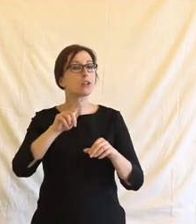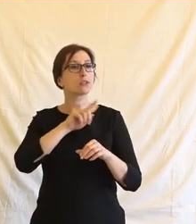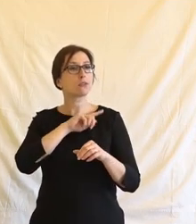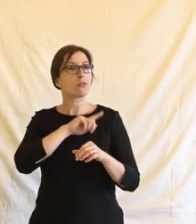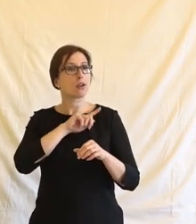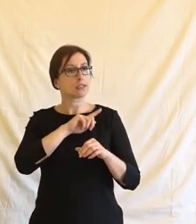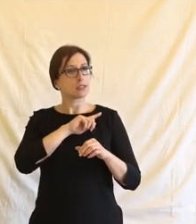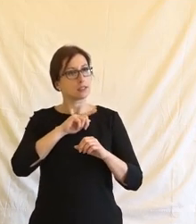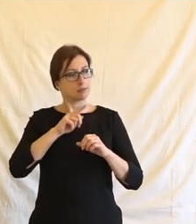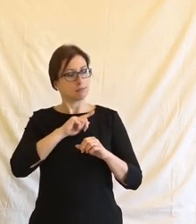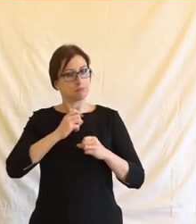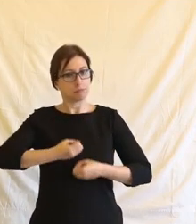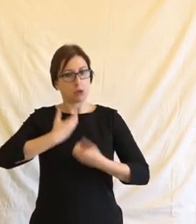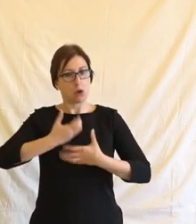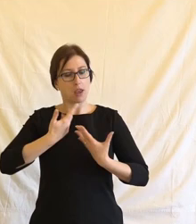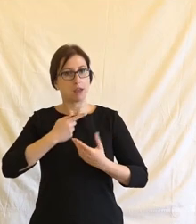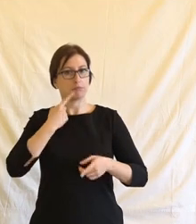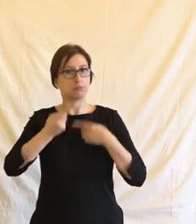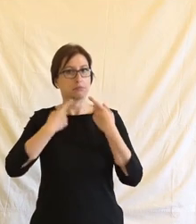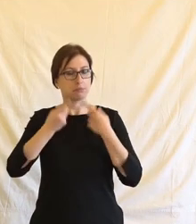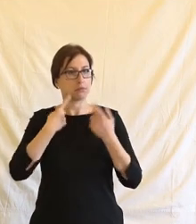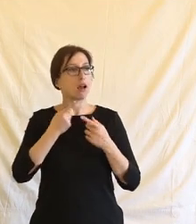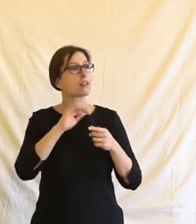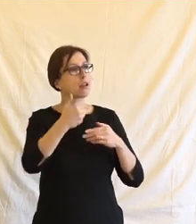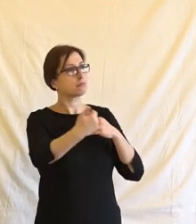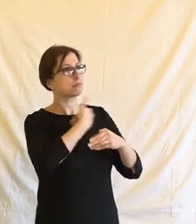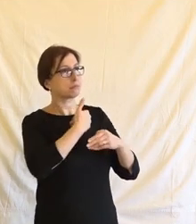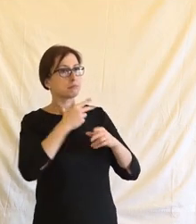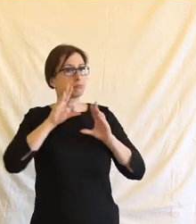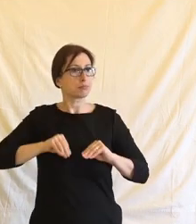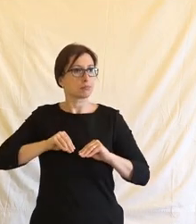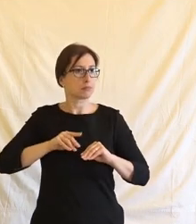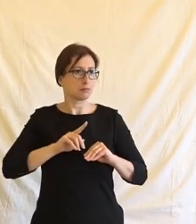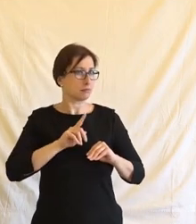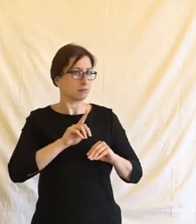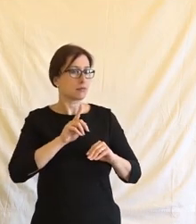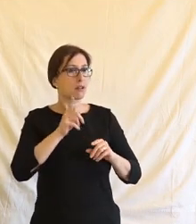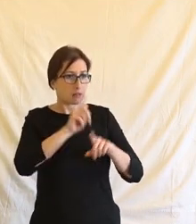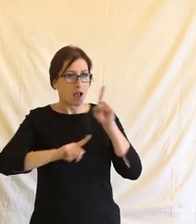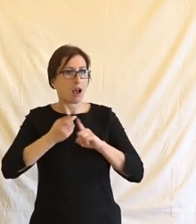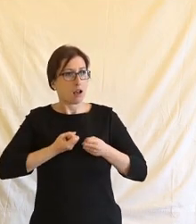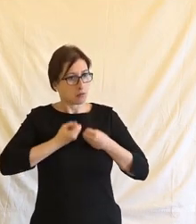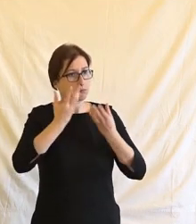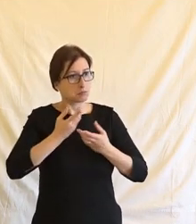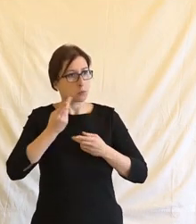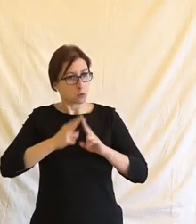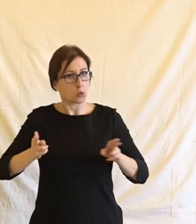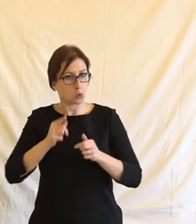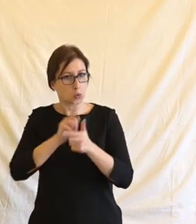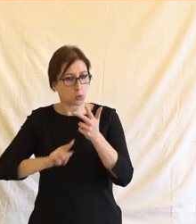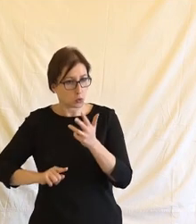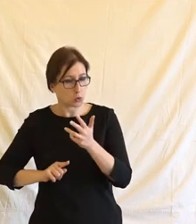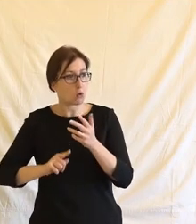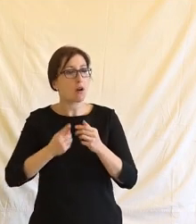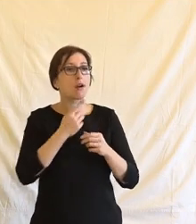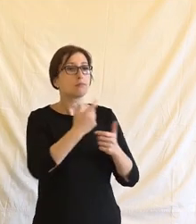smyslu, že nikdo mi nesmí bránit v tom vyjadřovat svoje myšlenky, názory a jiným způsobem svoje postoje.